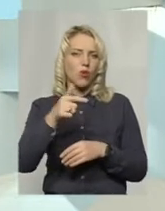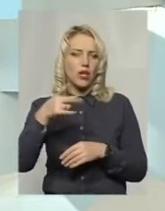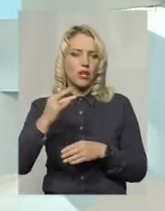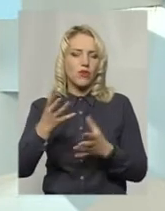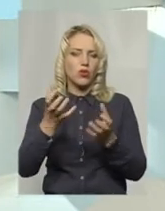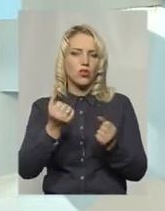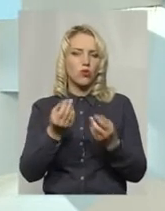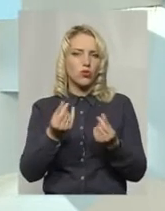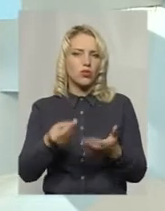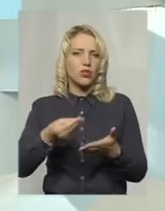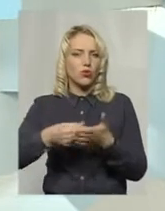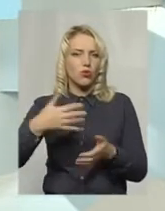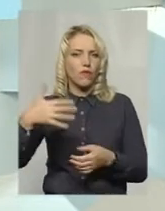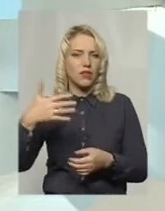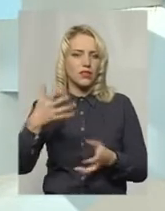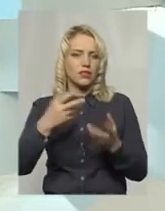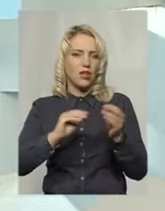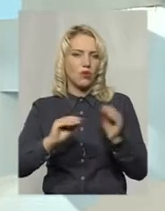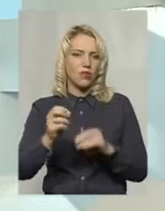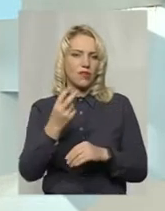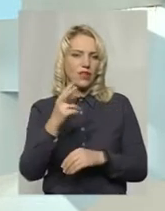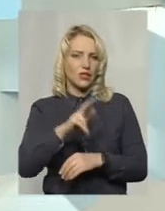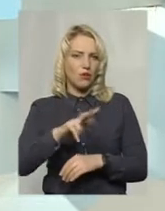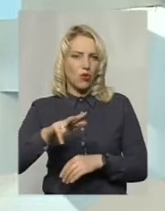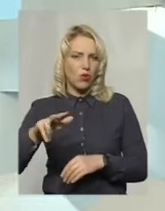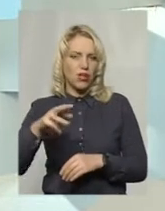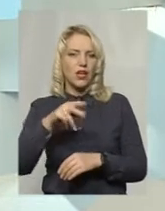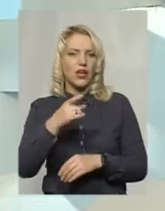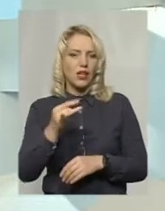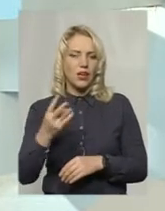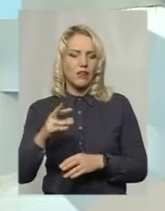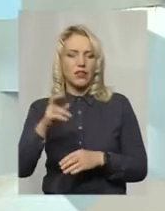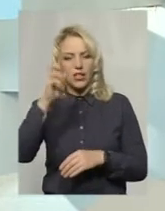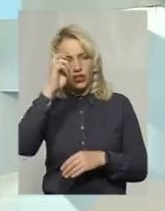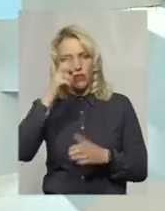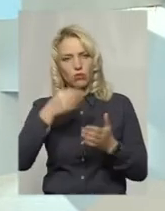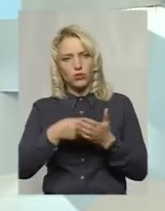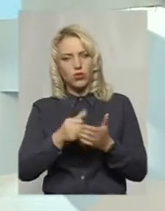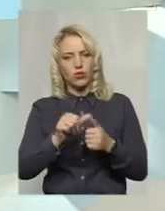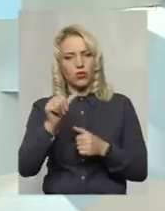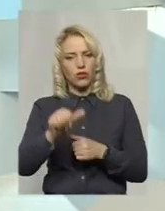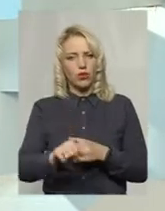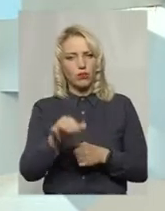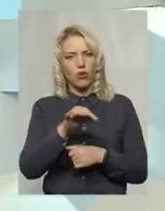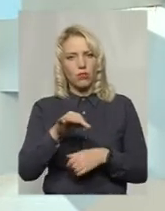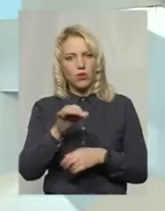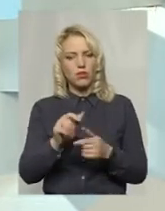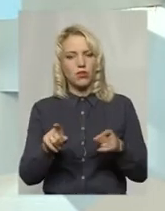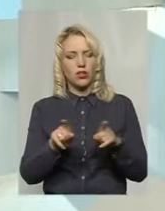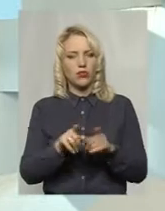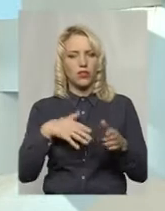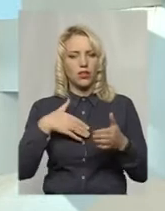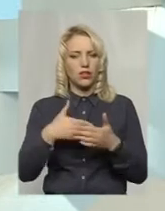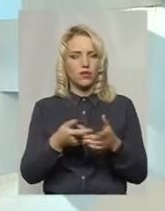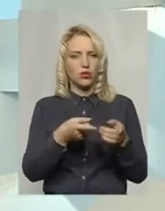закупівлю дороговартісного обладнання, майже 12 мільйонів гривень з державного бюджету, крім обласного. Тобто, активно долучається